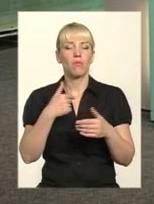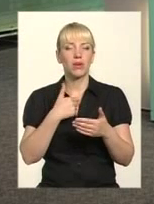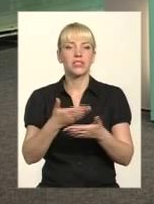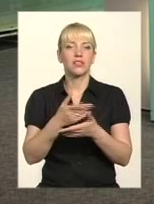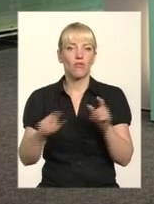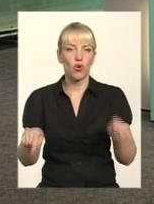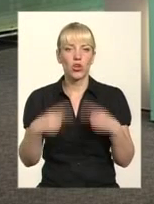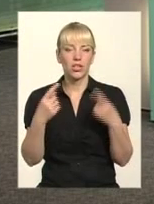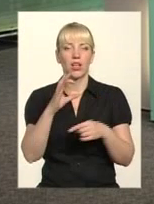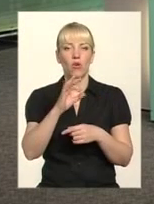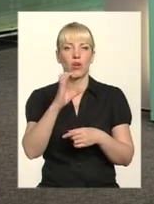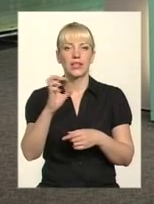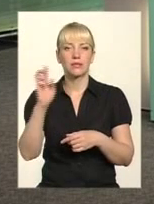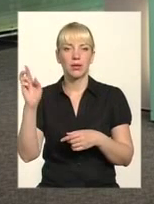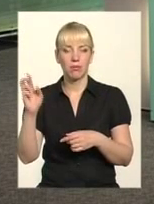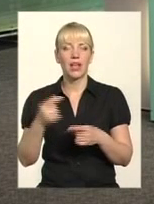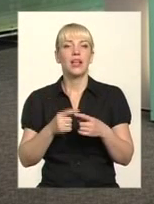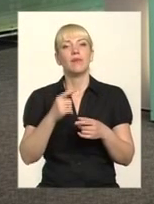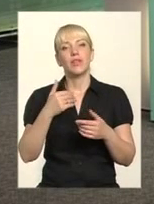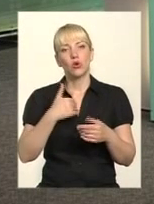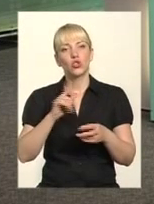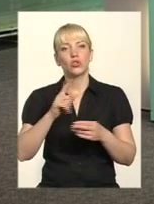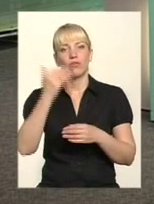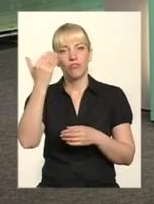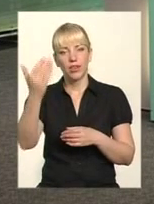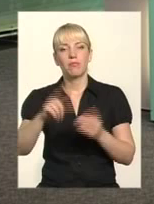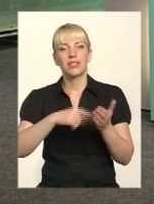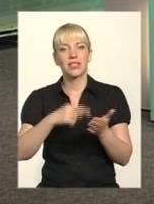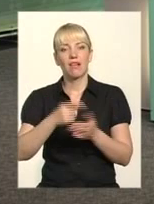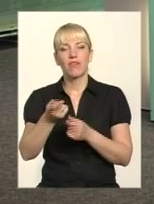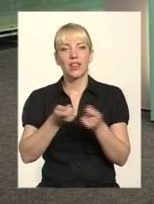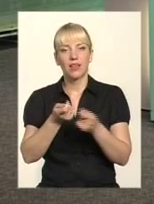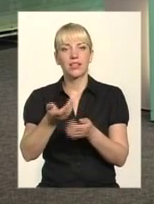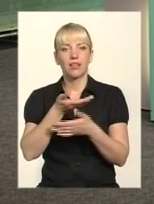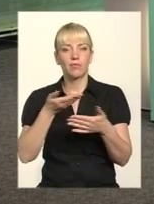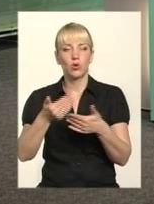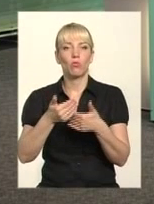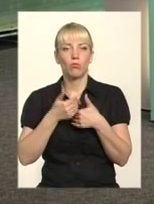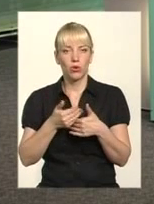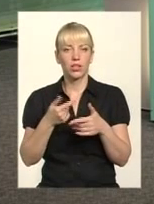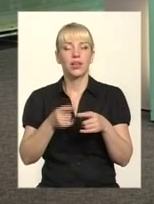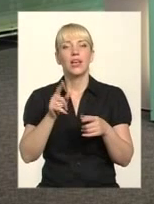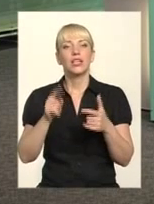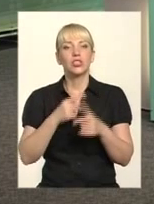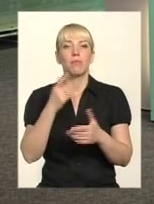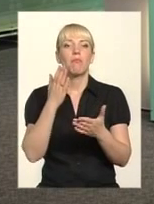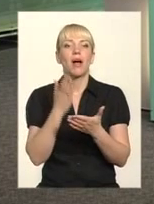ви нам допомогли. Чи має можливість міська рада допомогти, прийняти,